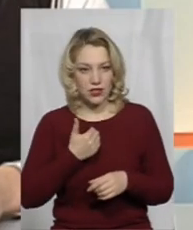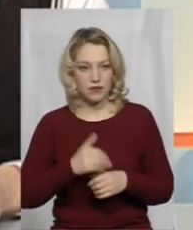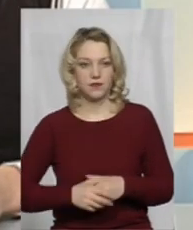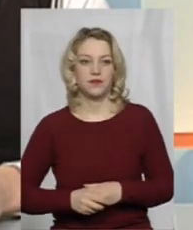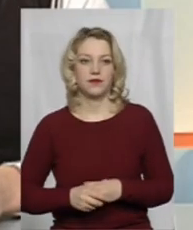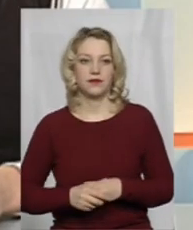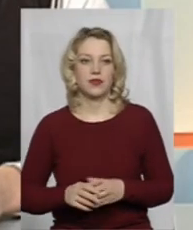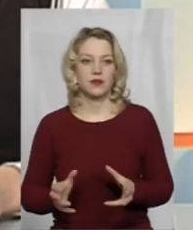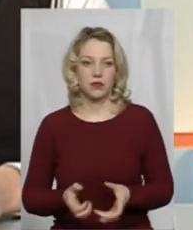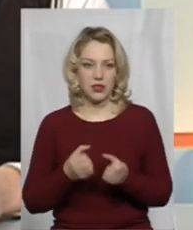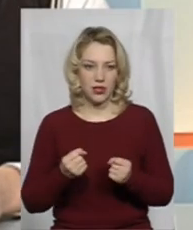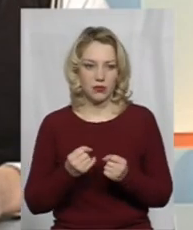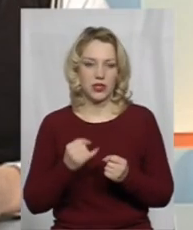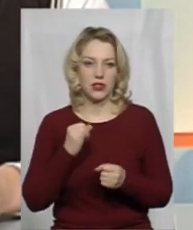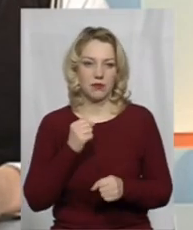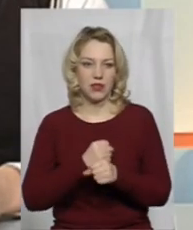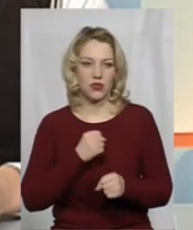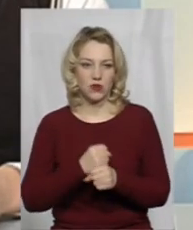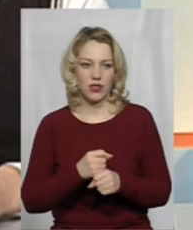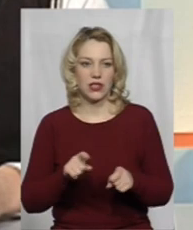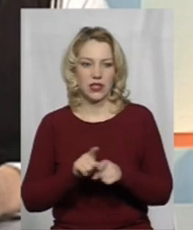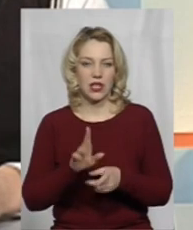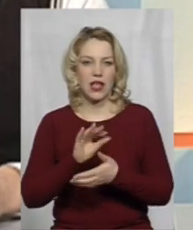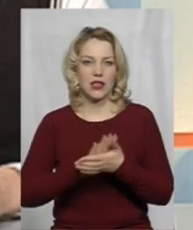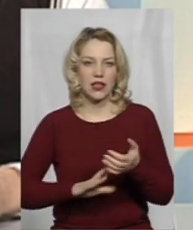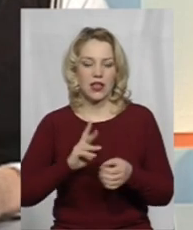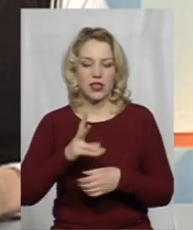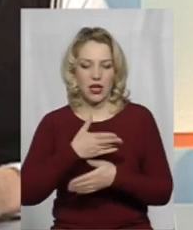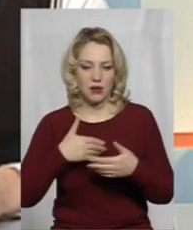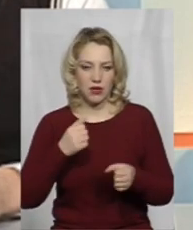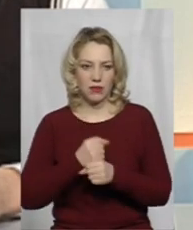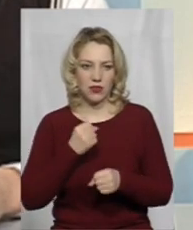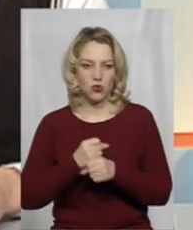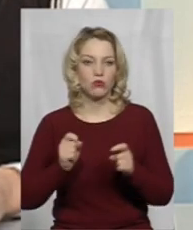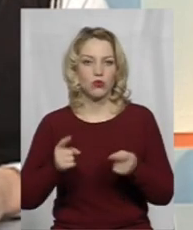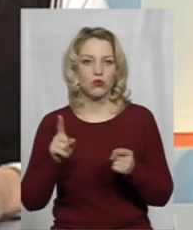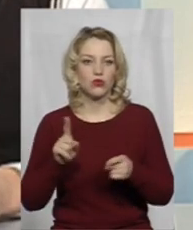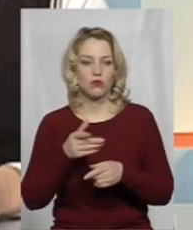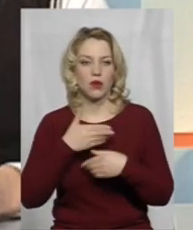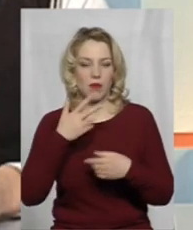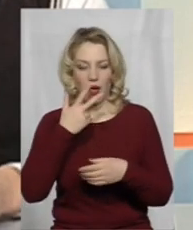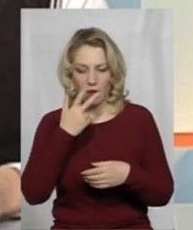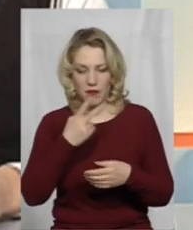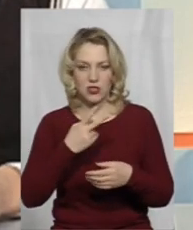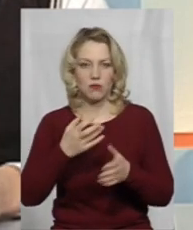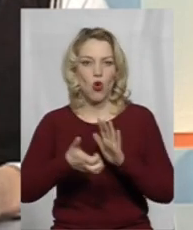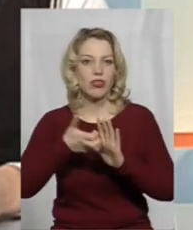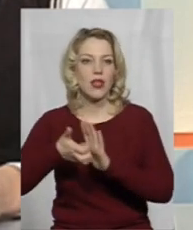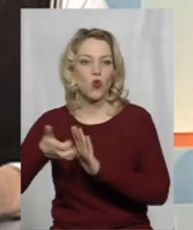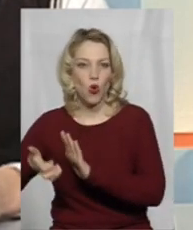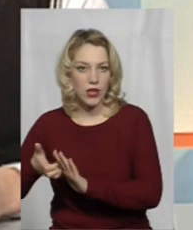Хочеться підтримувати і працювати так надальше, як ми працюємо, тому що ми багато бачимо недолік.